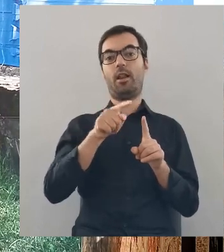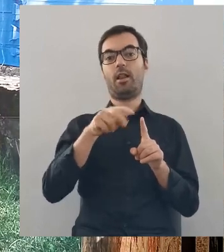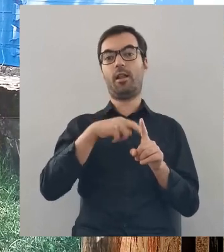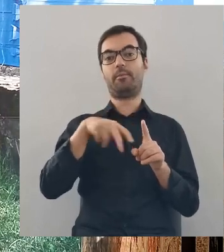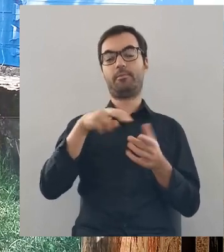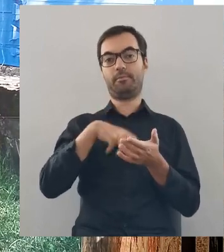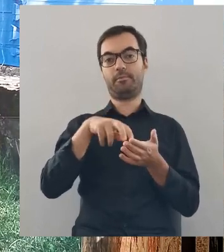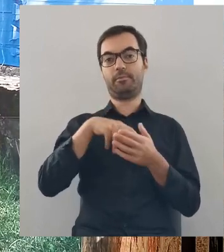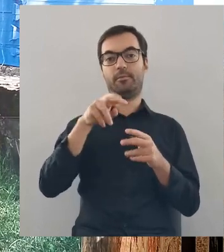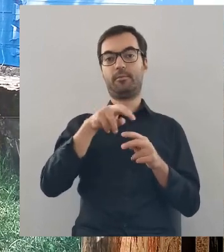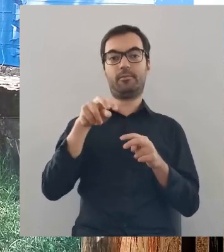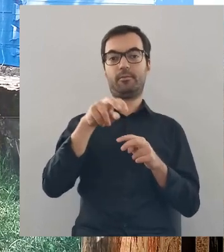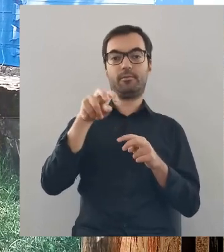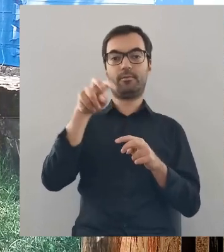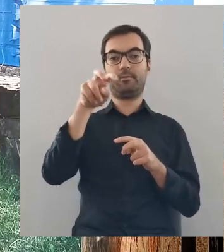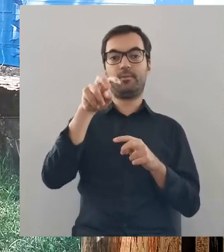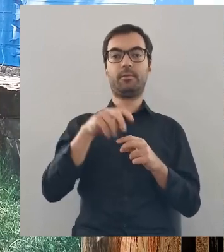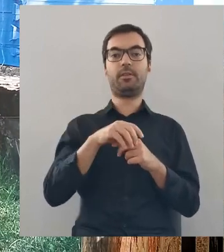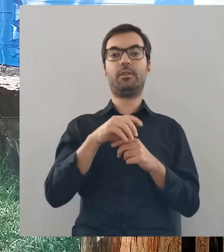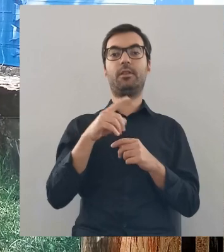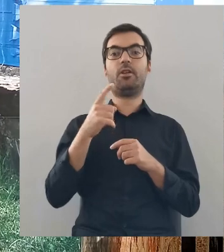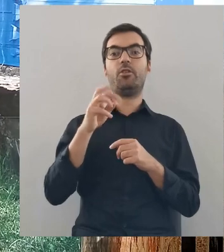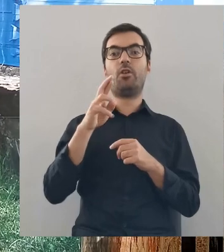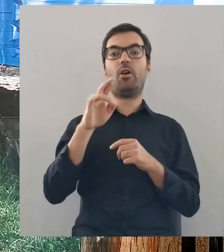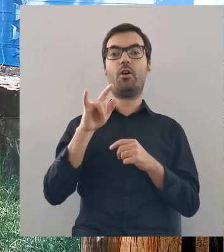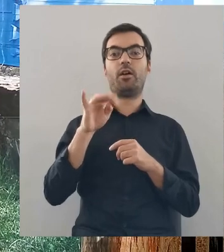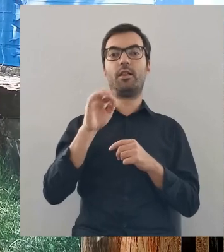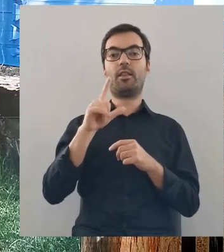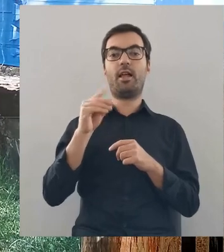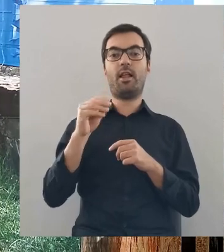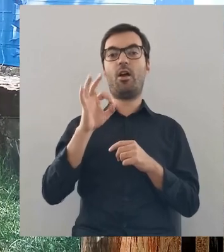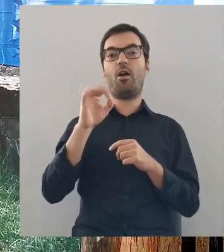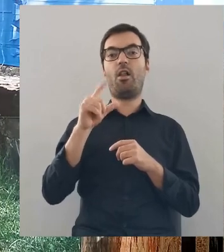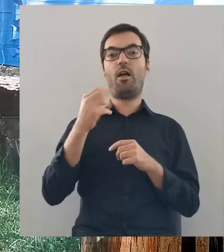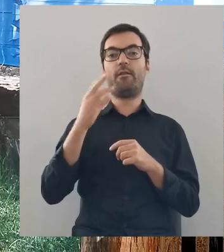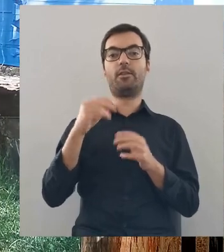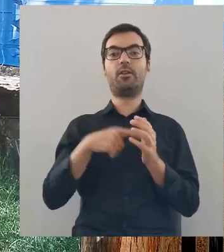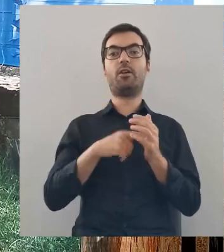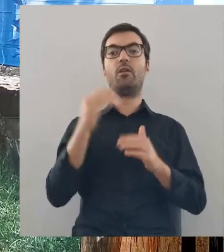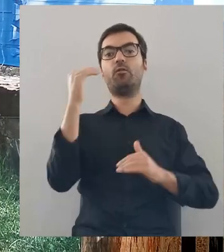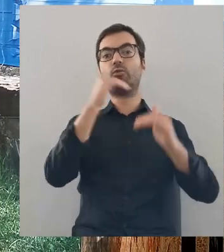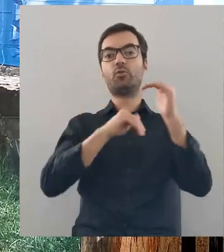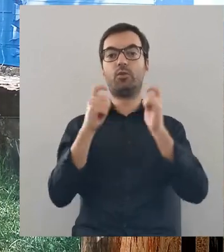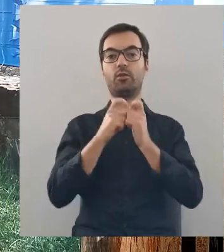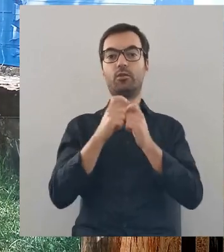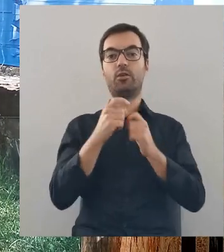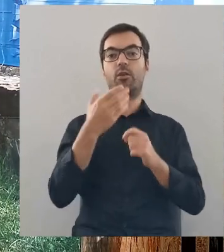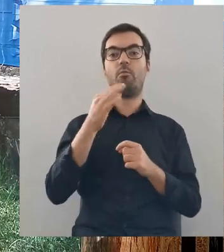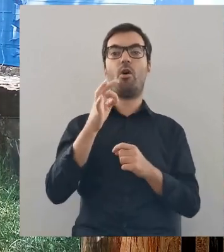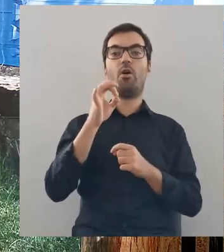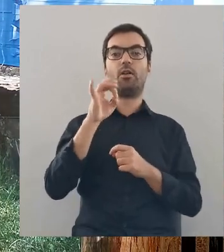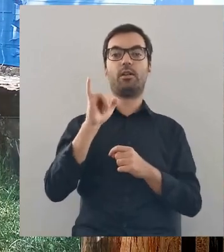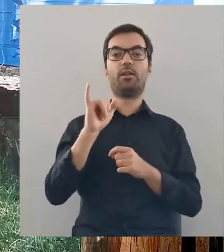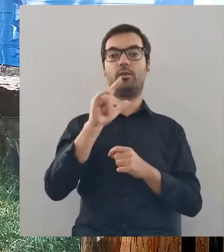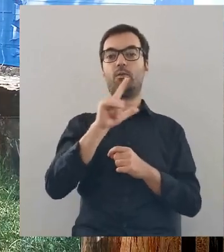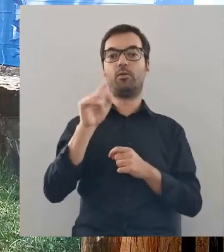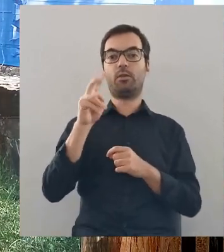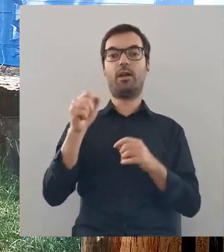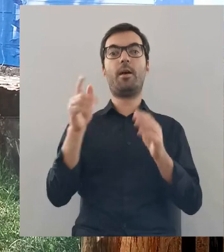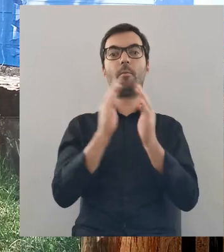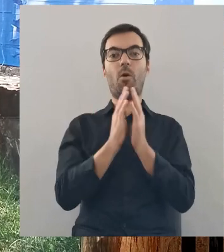do miejscowości do Rytel-Olechnych, to się przechodzi obok wzgórza, które się zwie